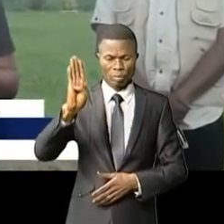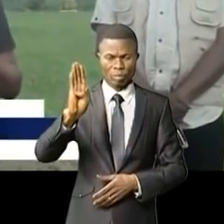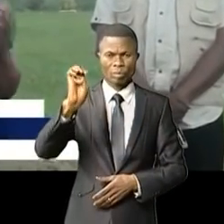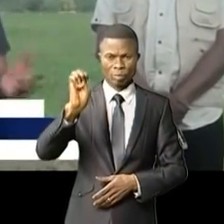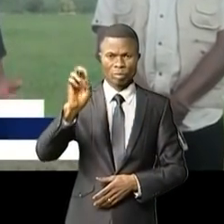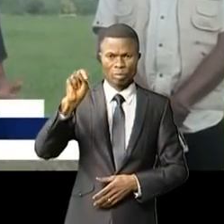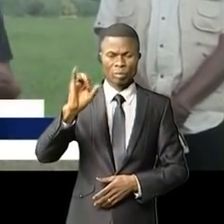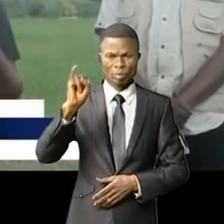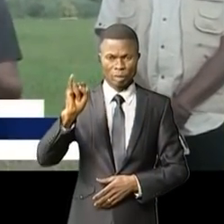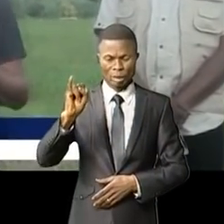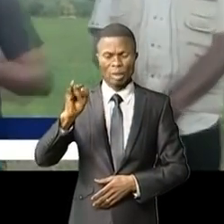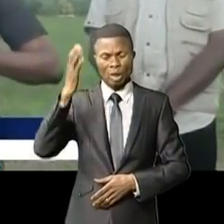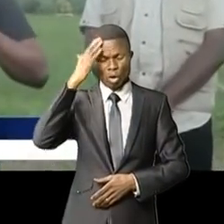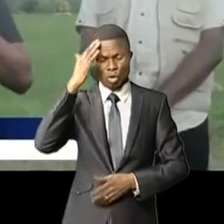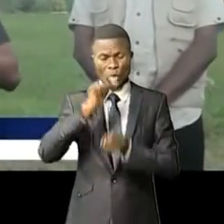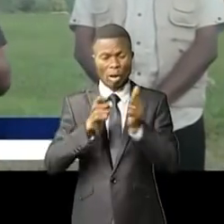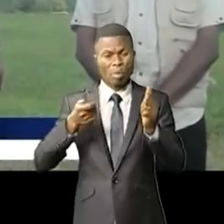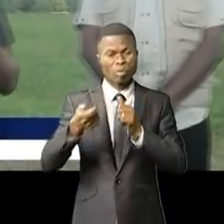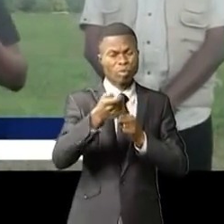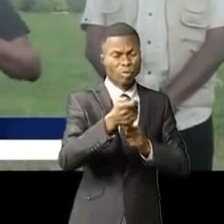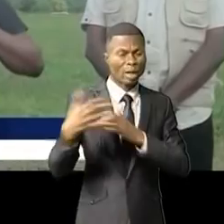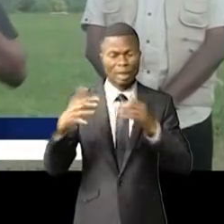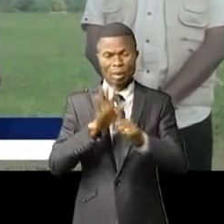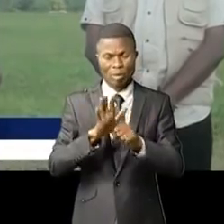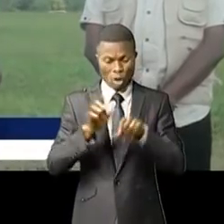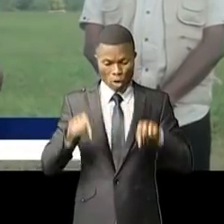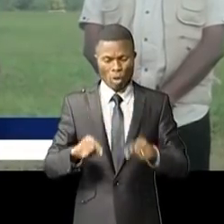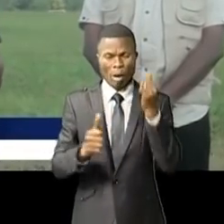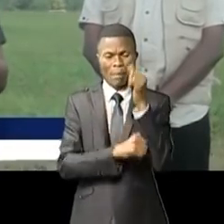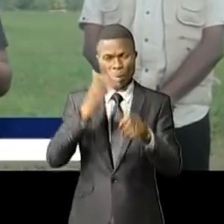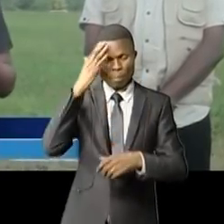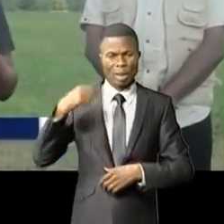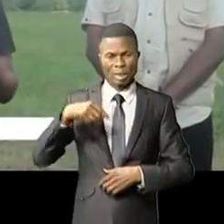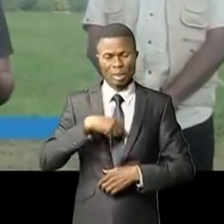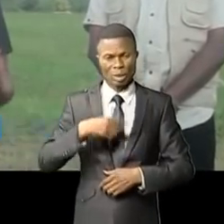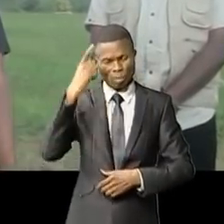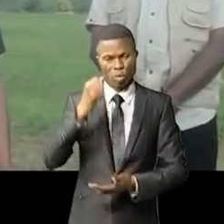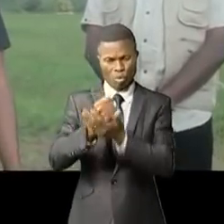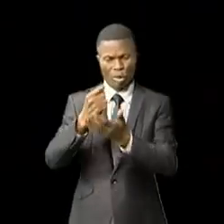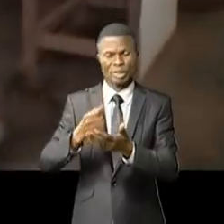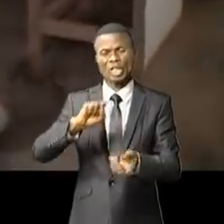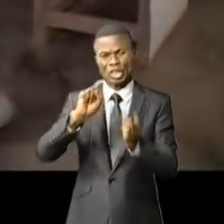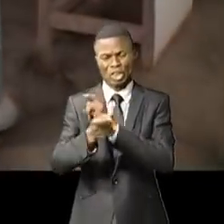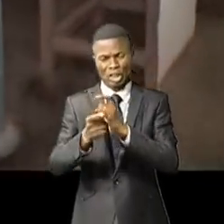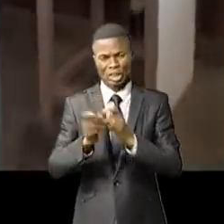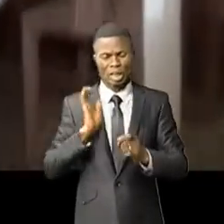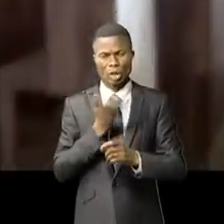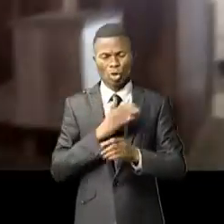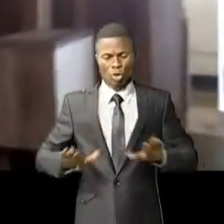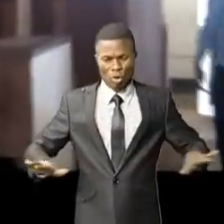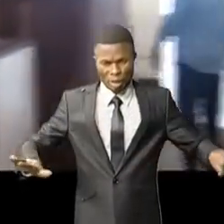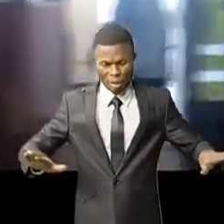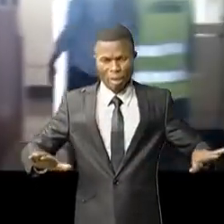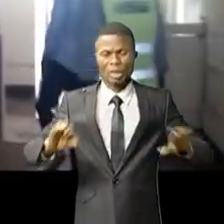de la guerre, des théories, mais aujourd'hui, y a des gens qui ont songé à nous pour venir moderniser notre aéroport. Une délégation